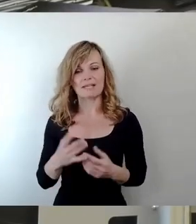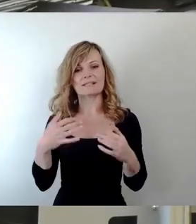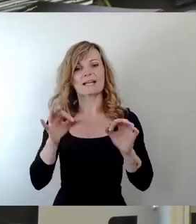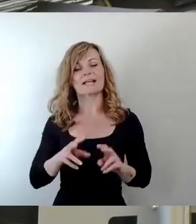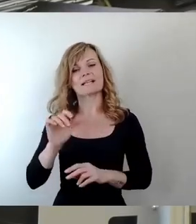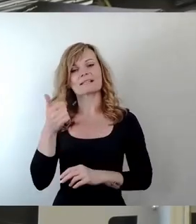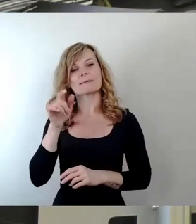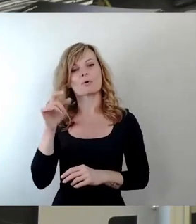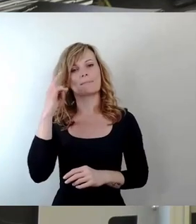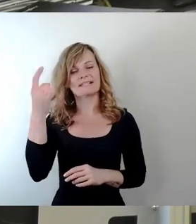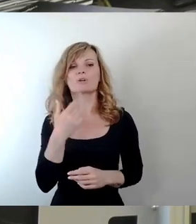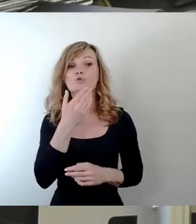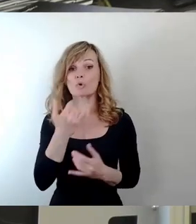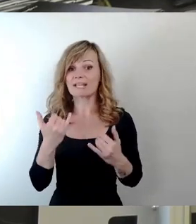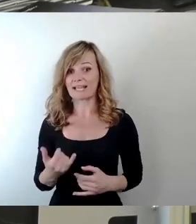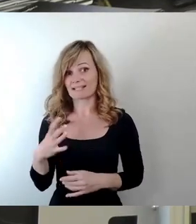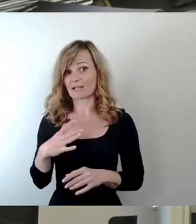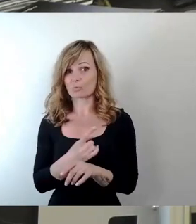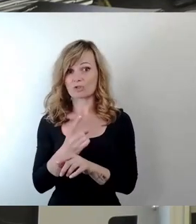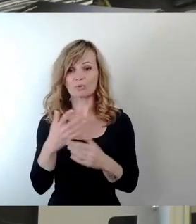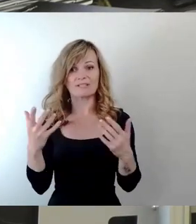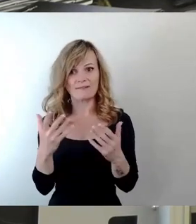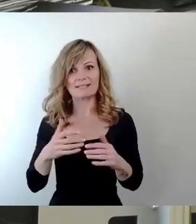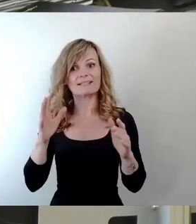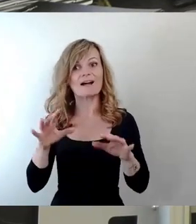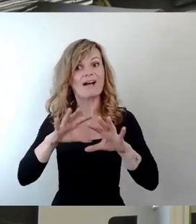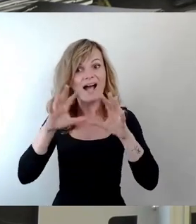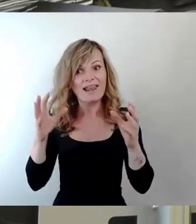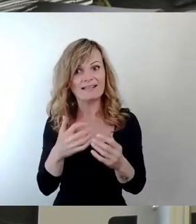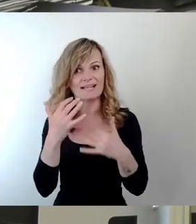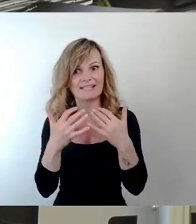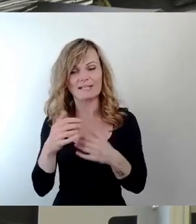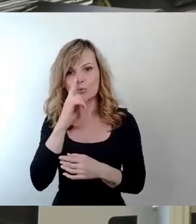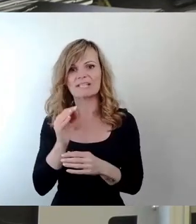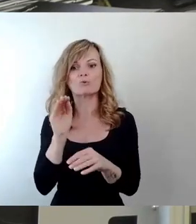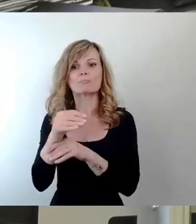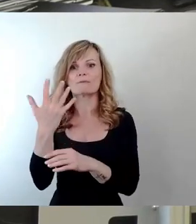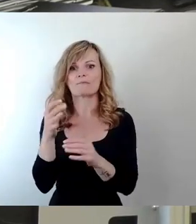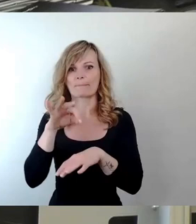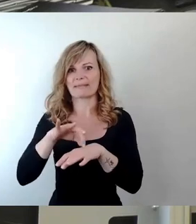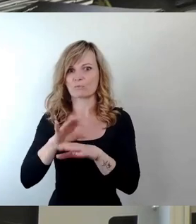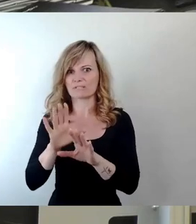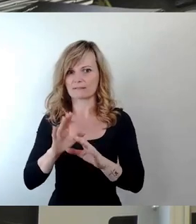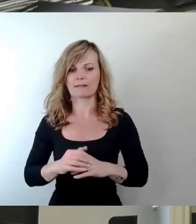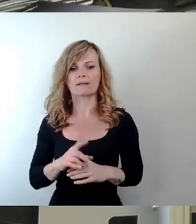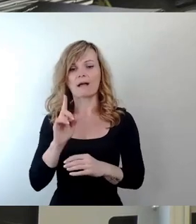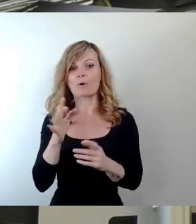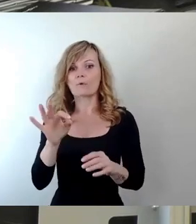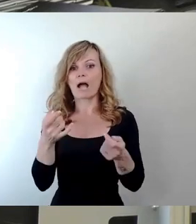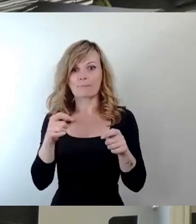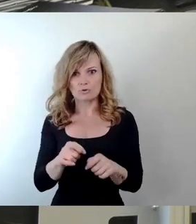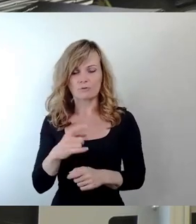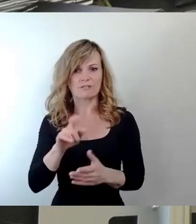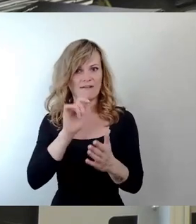aktuellen Stunde, dass man darf über alles reden, nur nicht über fünf Minuten. Und man kann auch mal zum Abschluss der Wahlperiode